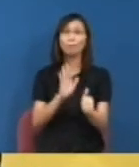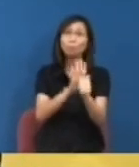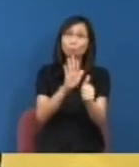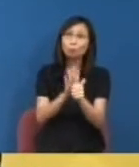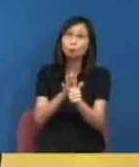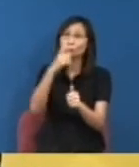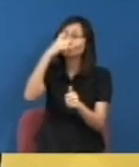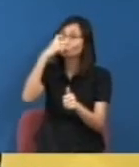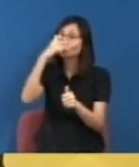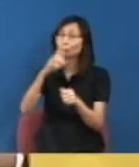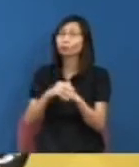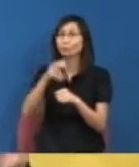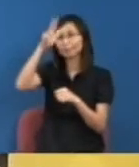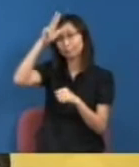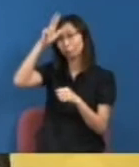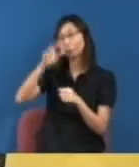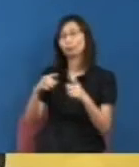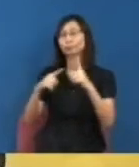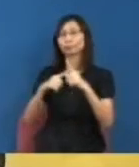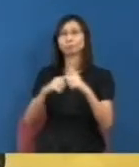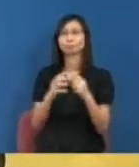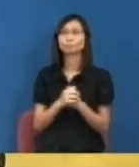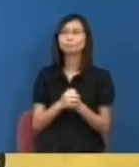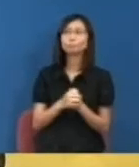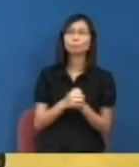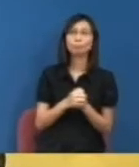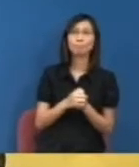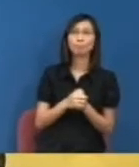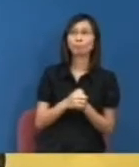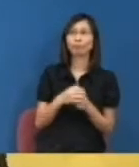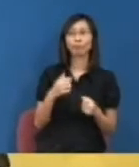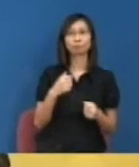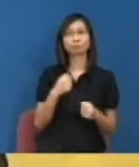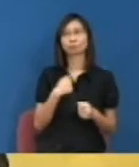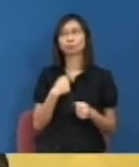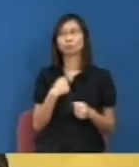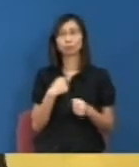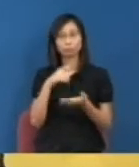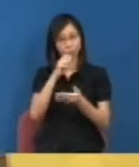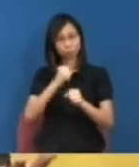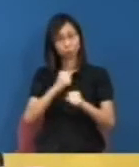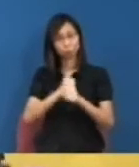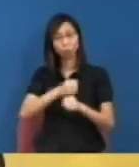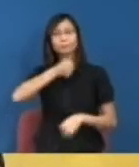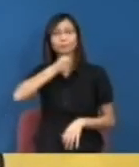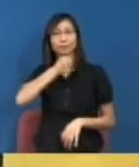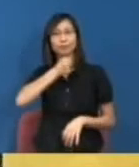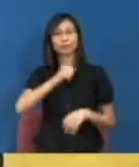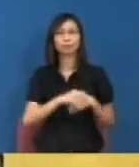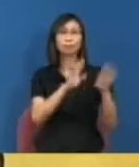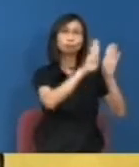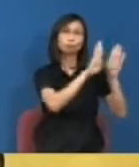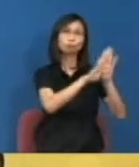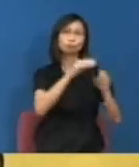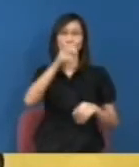2000年的時候剛好其實我不是學生會已經下了莊剛好我是做記者我在門口見到謝雄宗校長